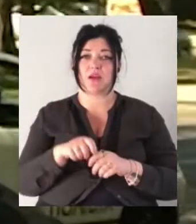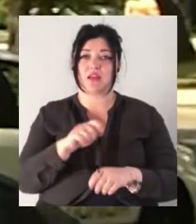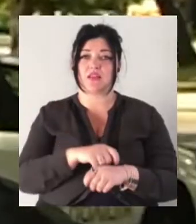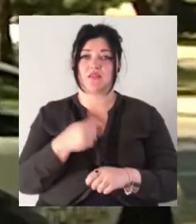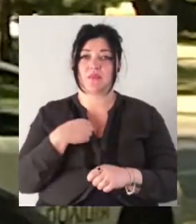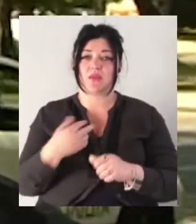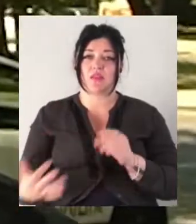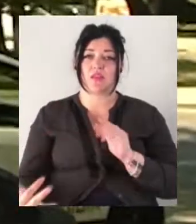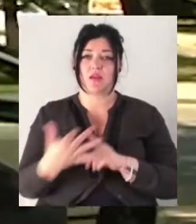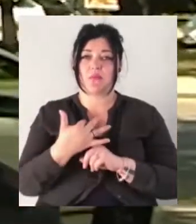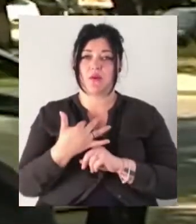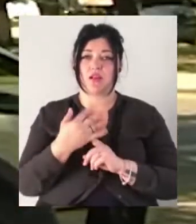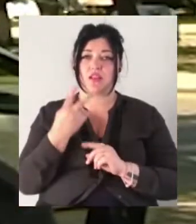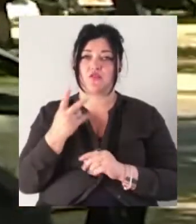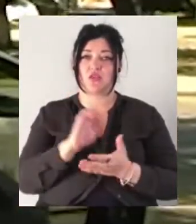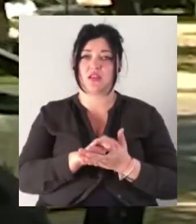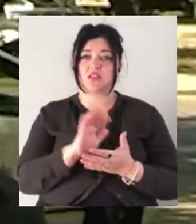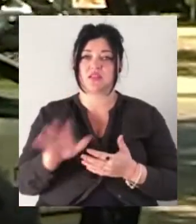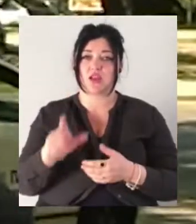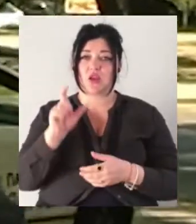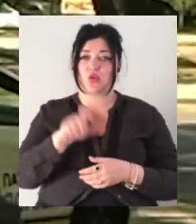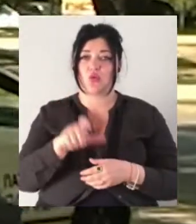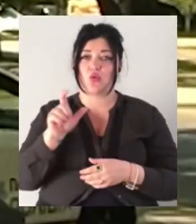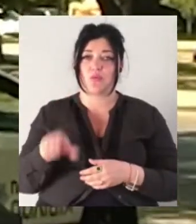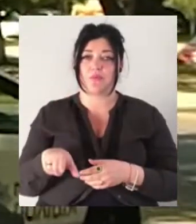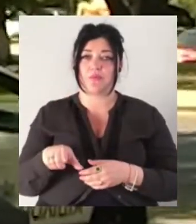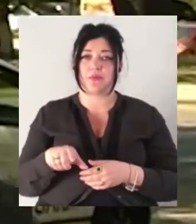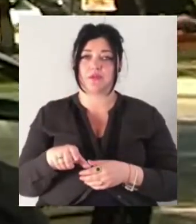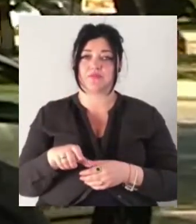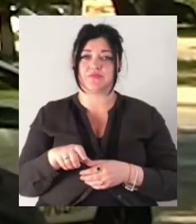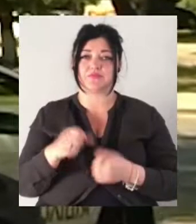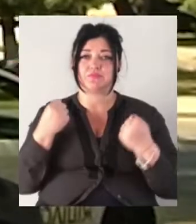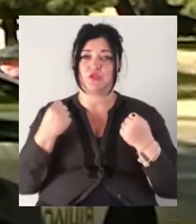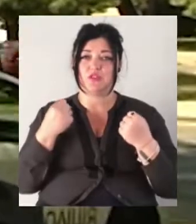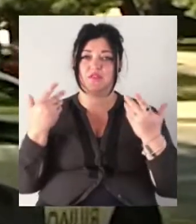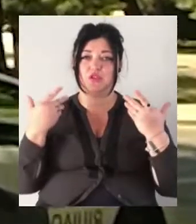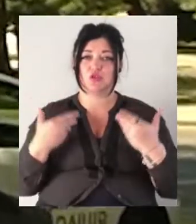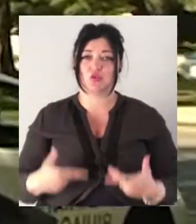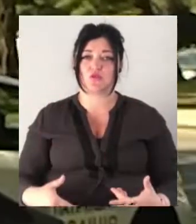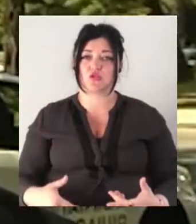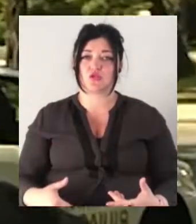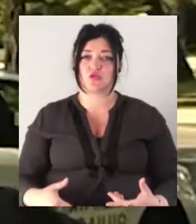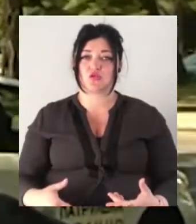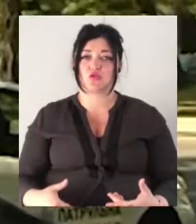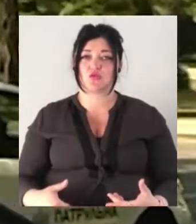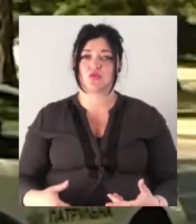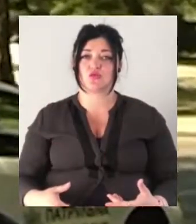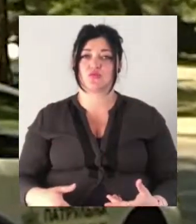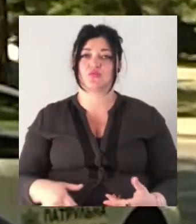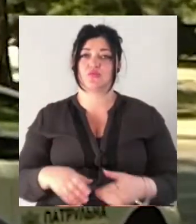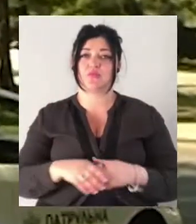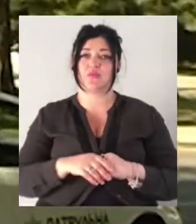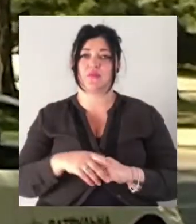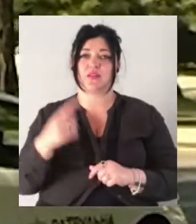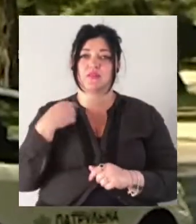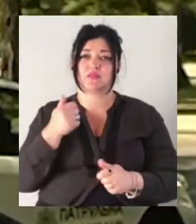незнайомих, осіб спортивної зовнішності. Ззаду почали бити